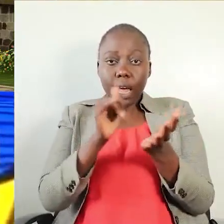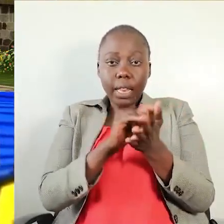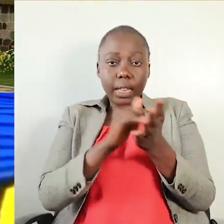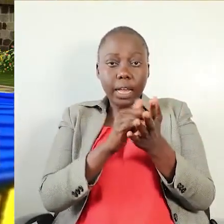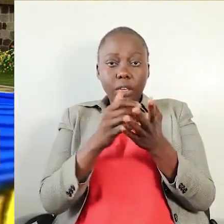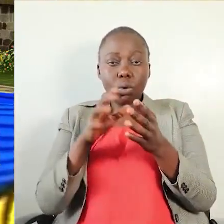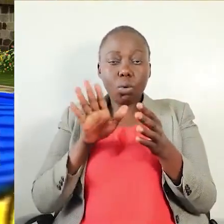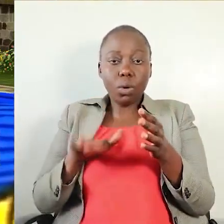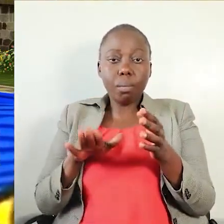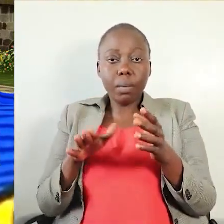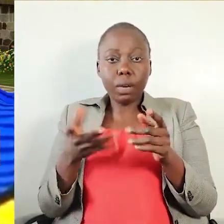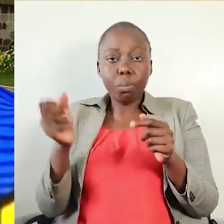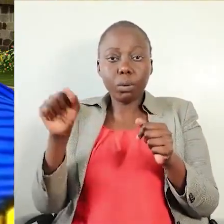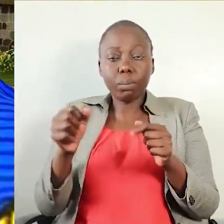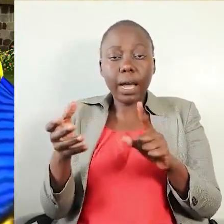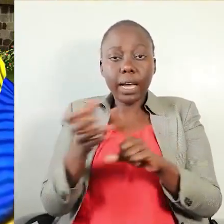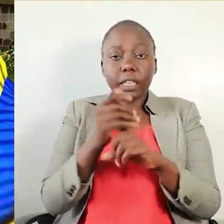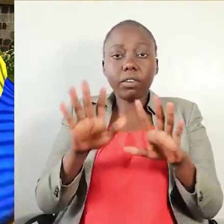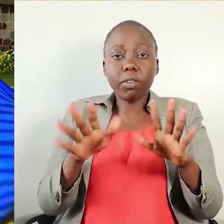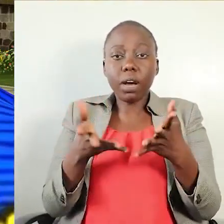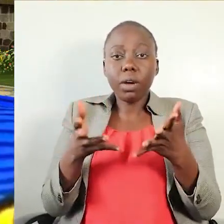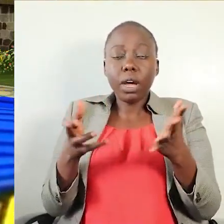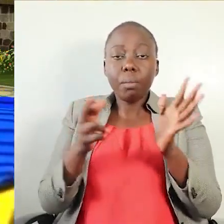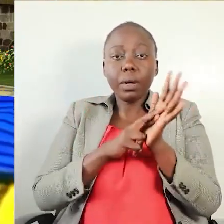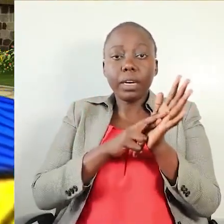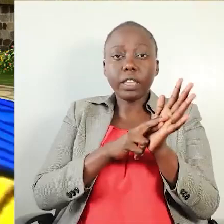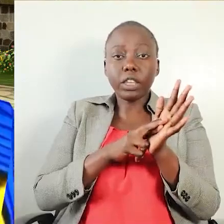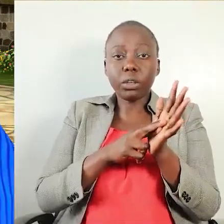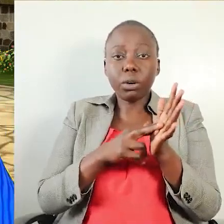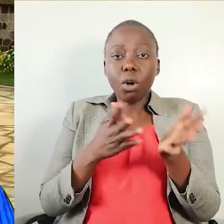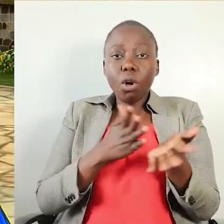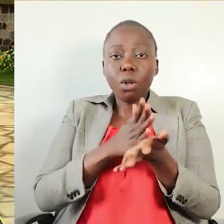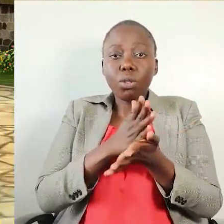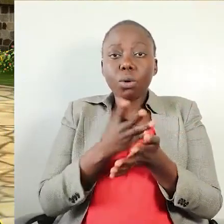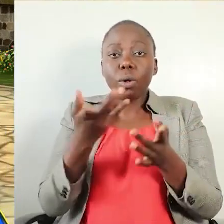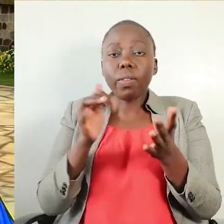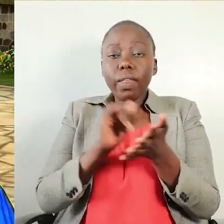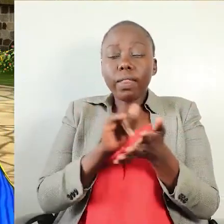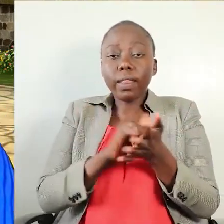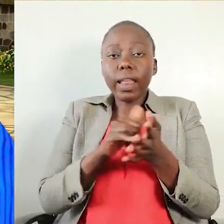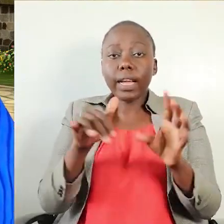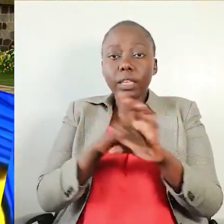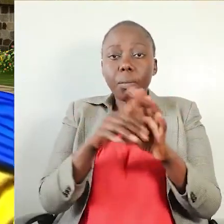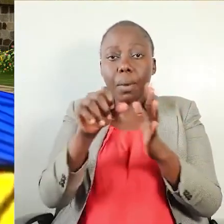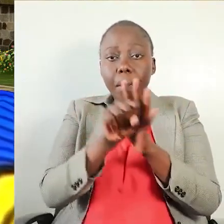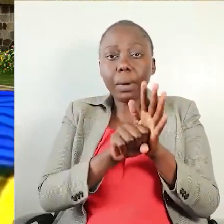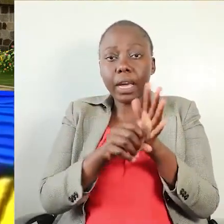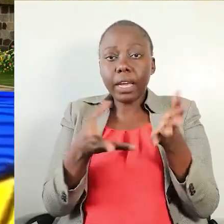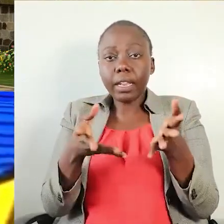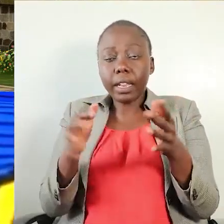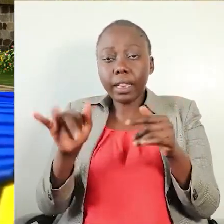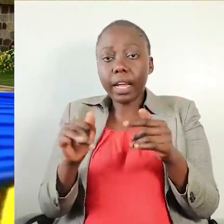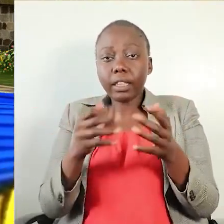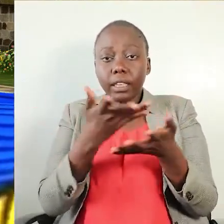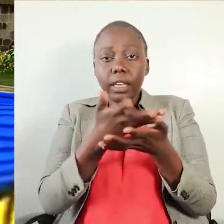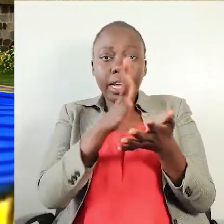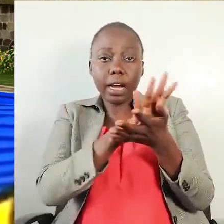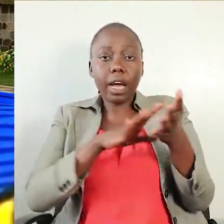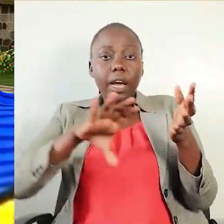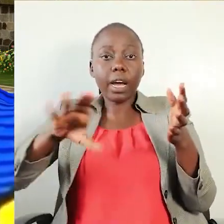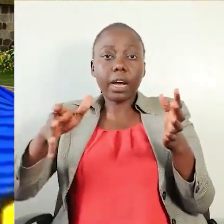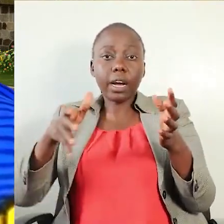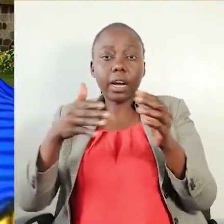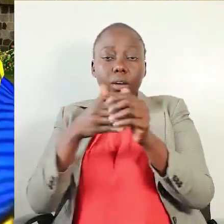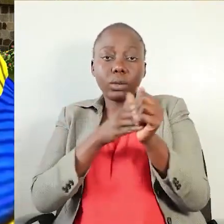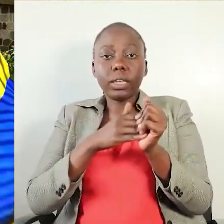huo unapatikana baada ya kufanikiwa usajili na uchunguzi. Hukumu wanachama akiwa huru kushiriki ndani ya sura za